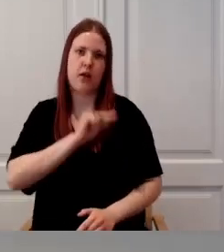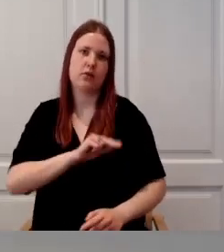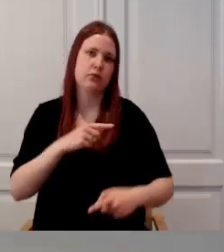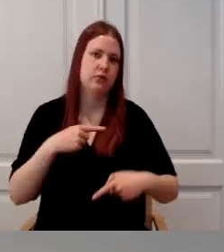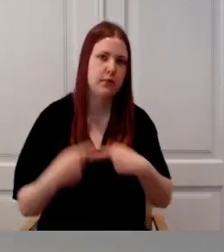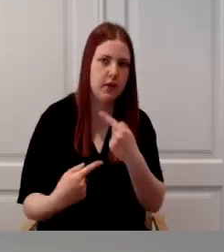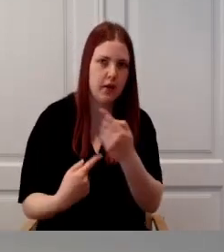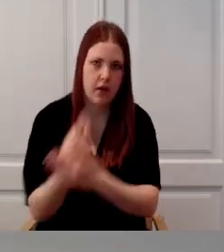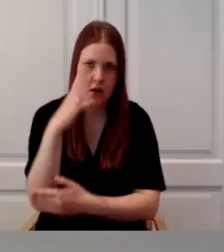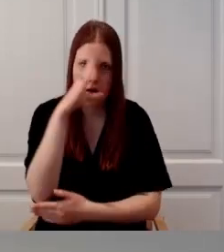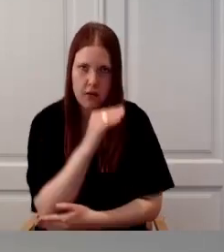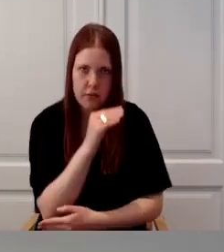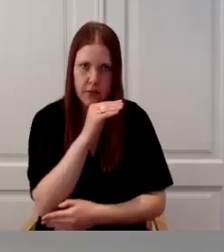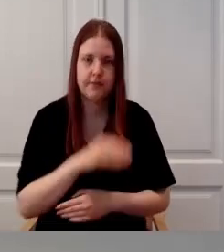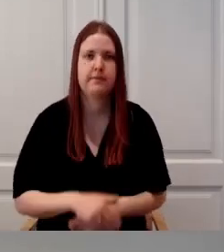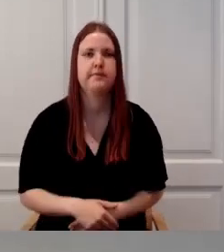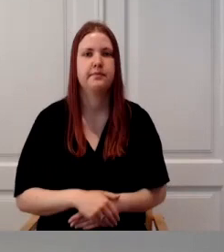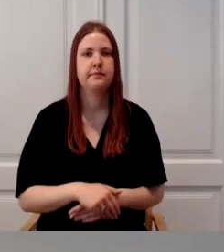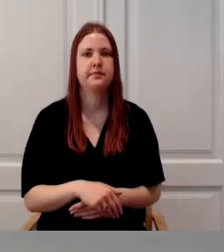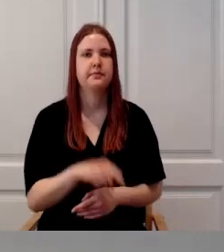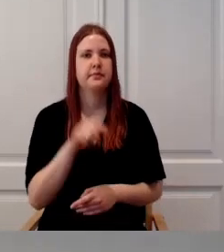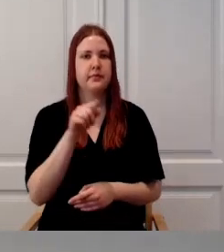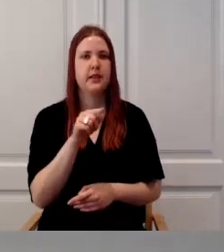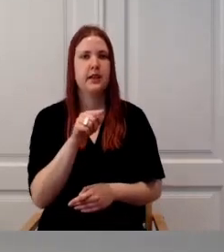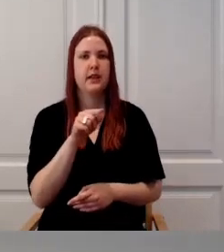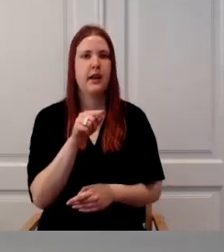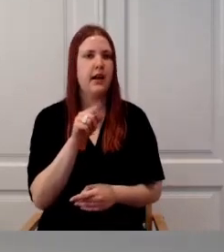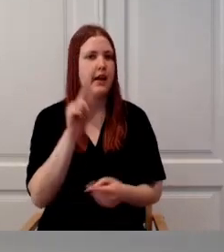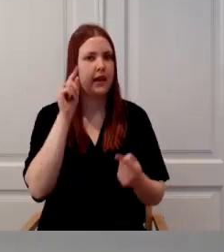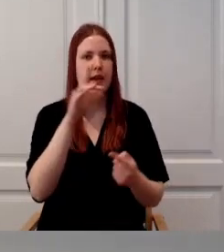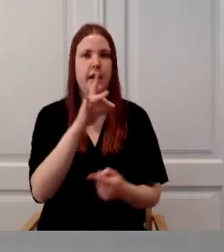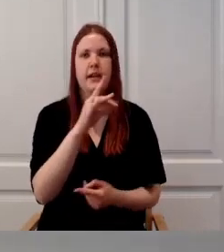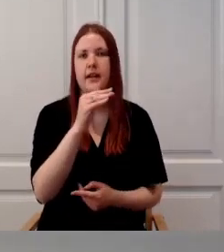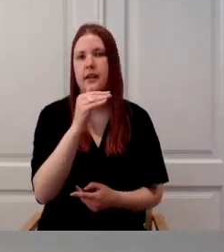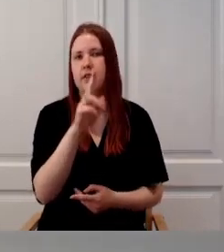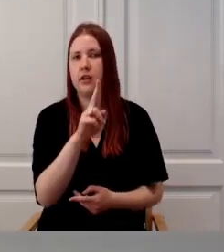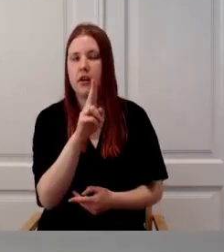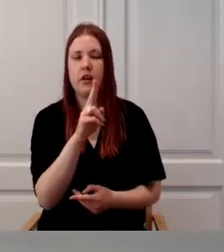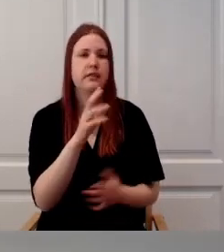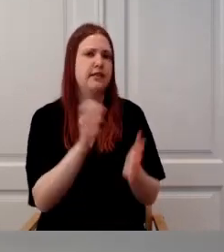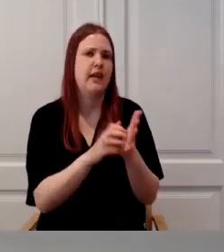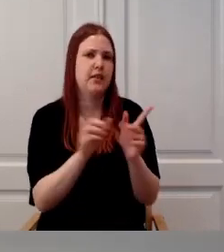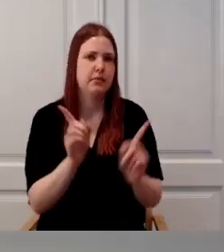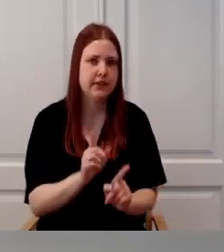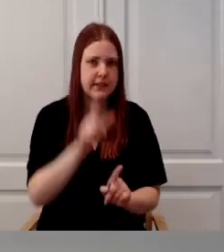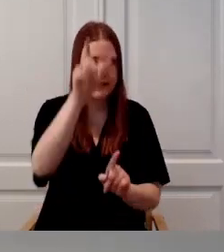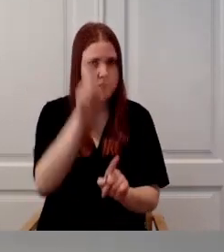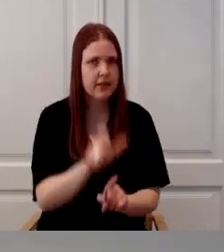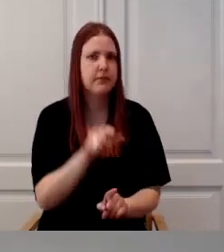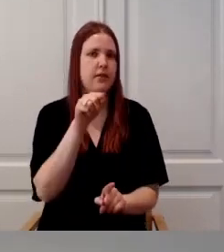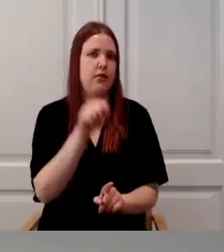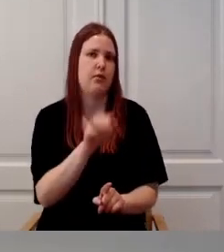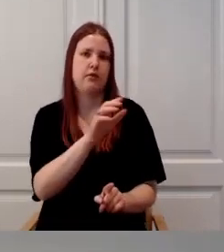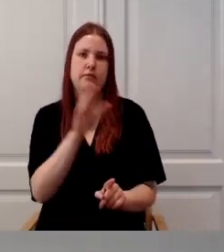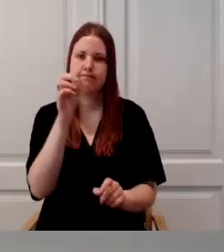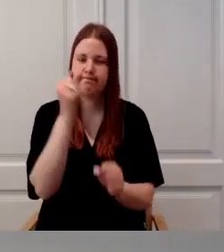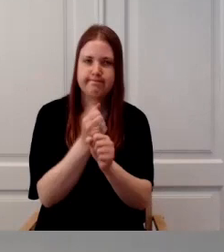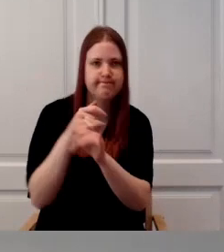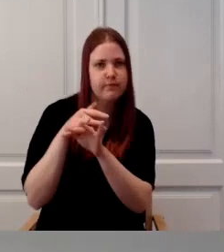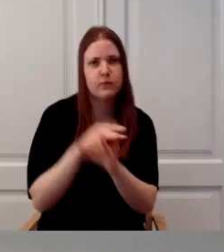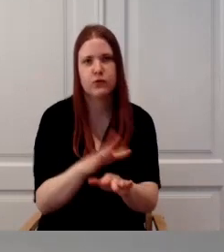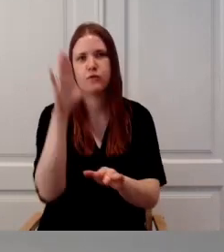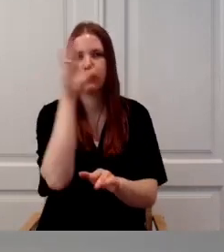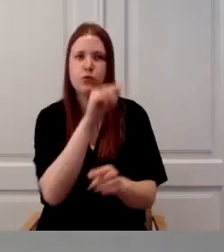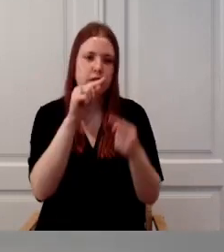toetatud inimese funksioneerimisvõimet kirjeldava klassifikatsiooniga, ta töötukassa juba